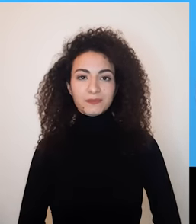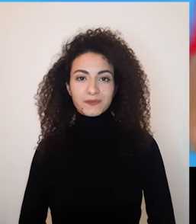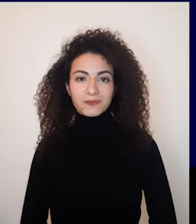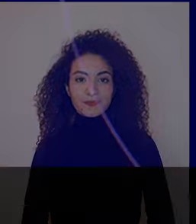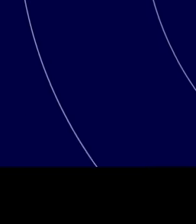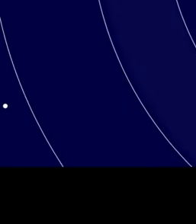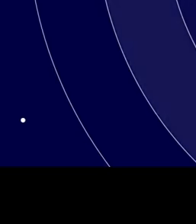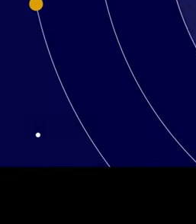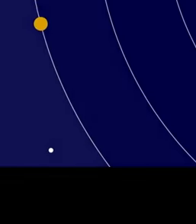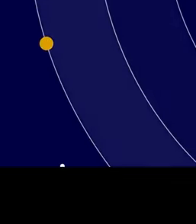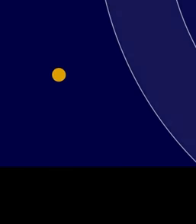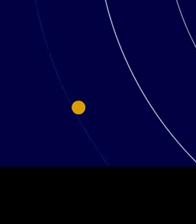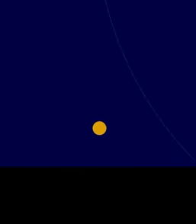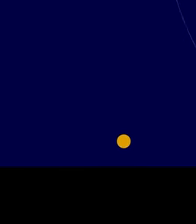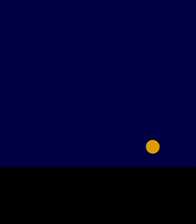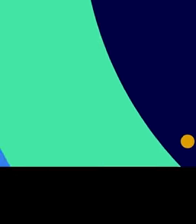تطرحها